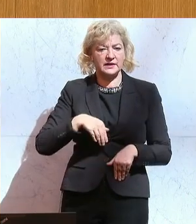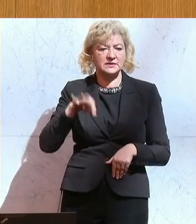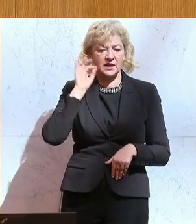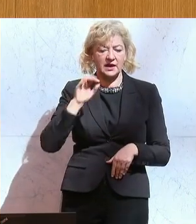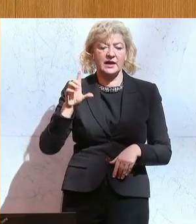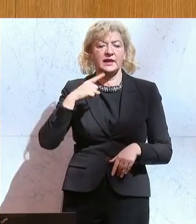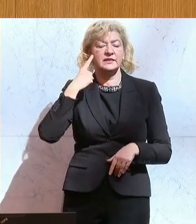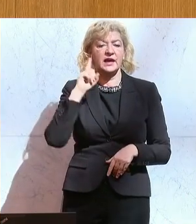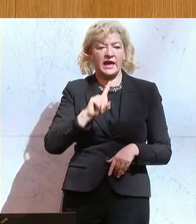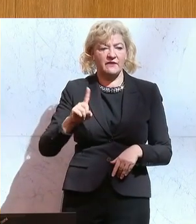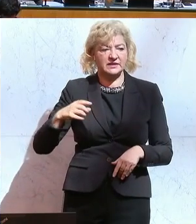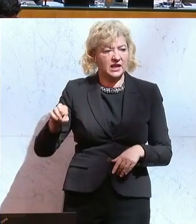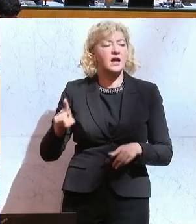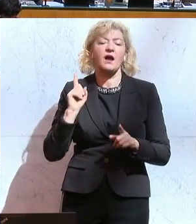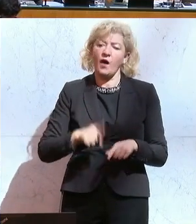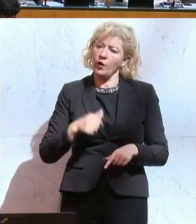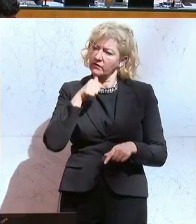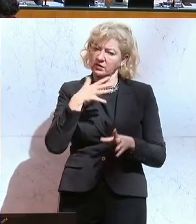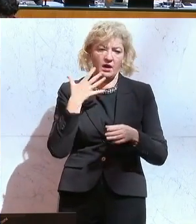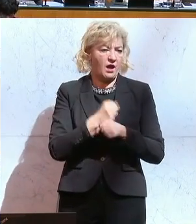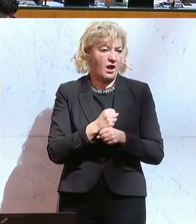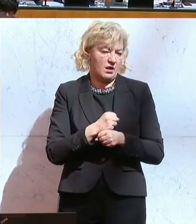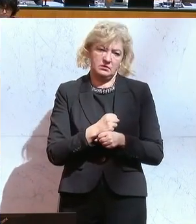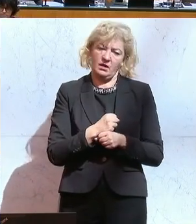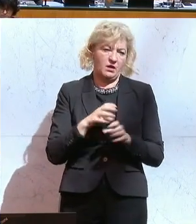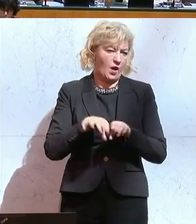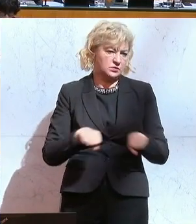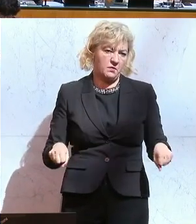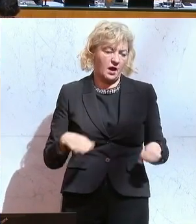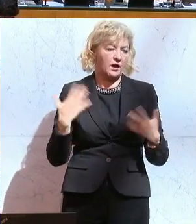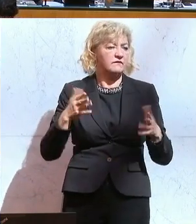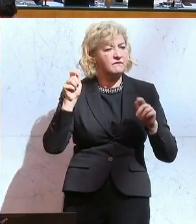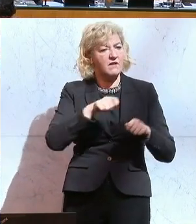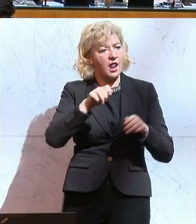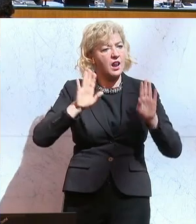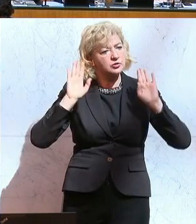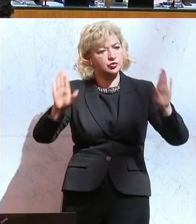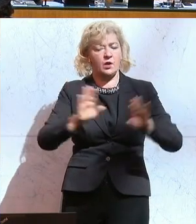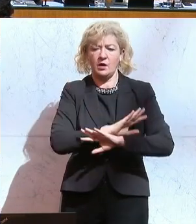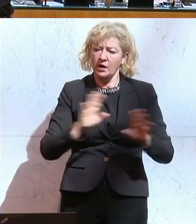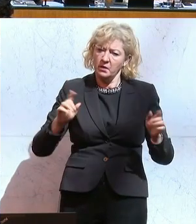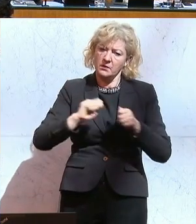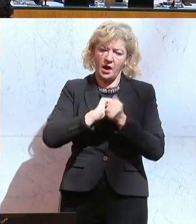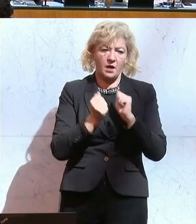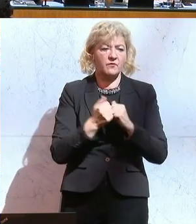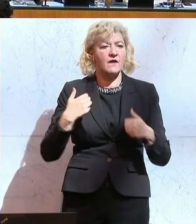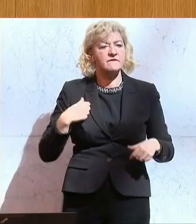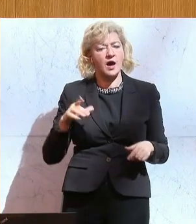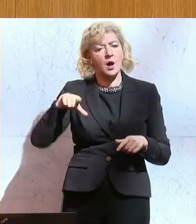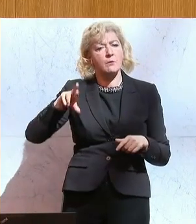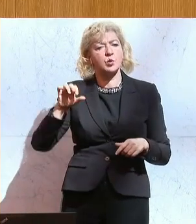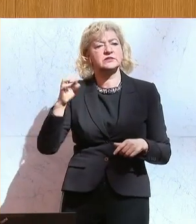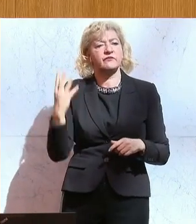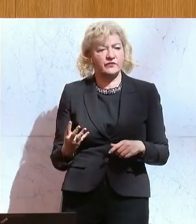meiner Linken, hat sich nicht an Absprachen gehalten, den Wahlkampf zu stoppen. Es hätte am vergangenen Sonntag eine Diskussion auf Puls 4 gegeben. Alle